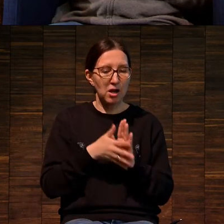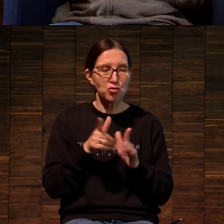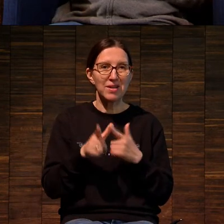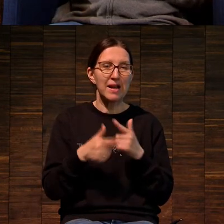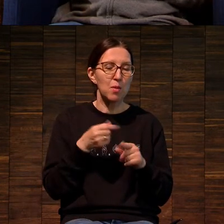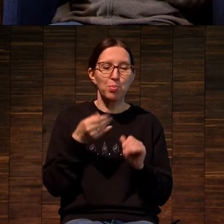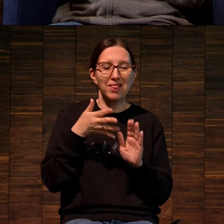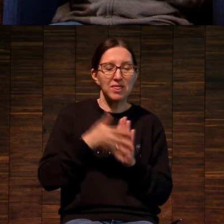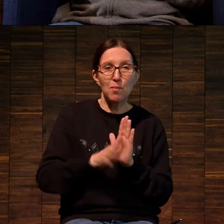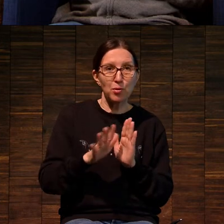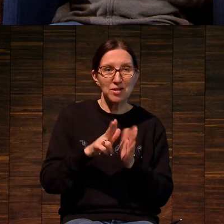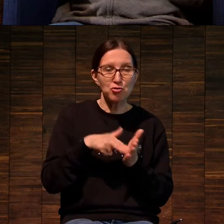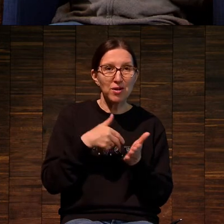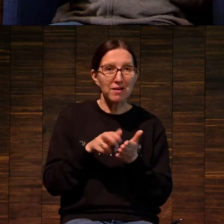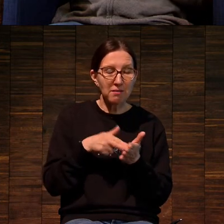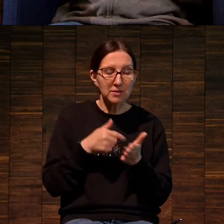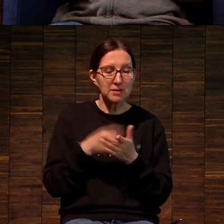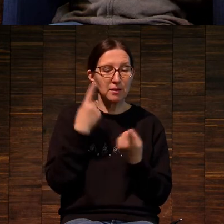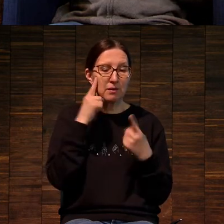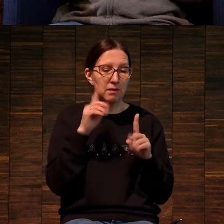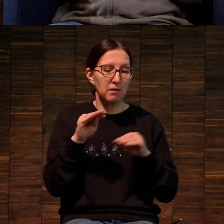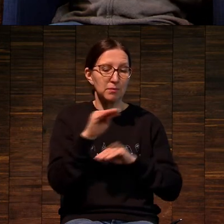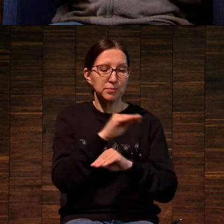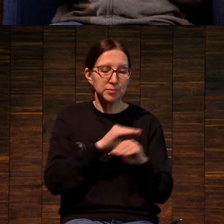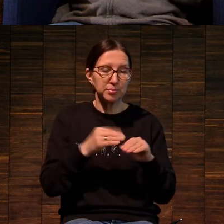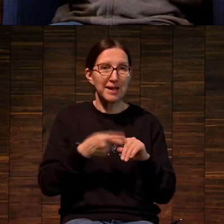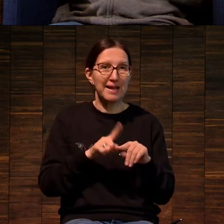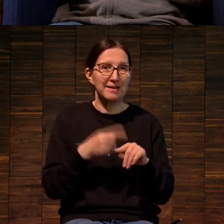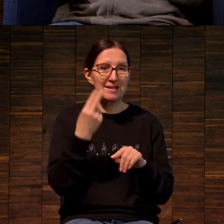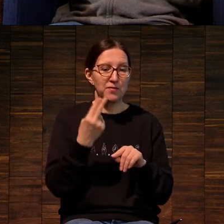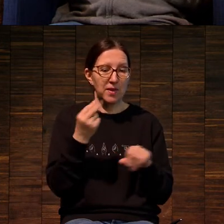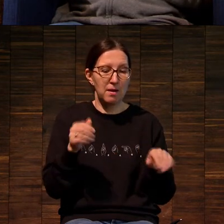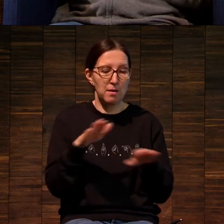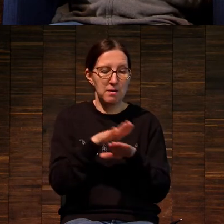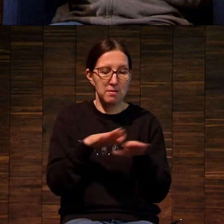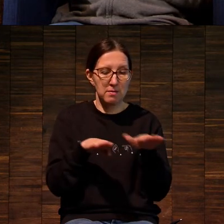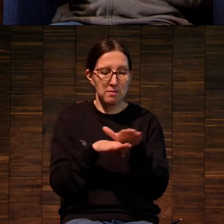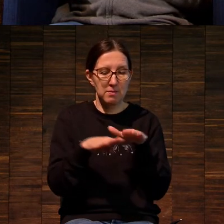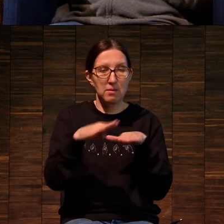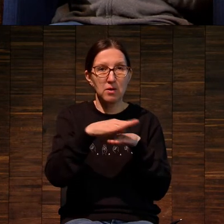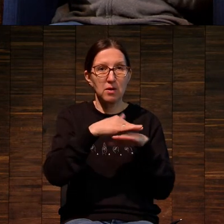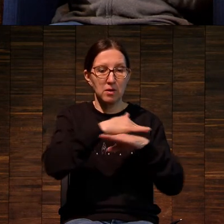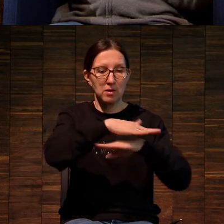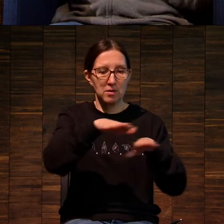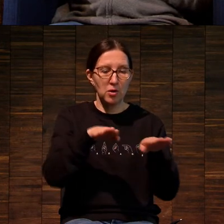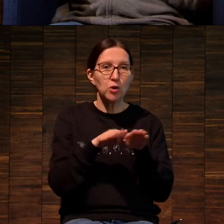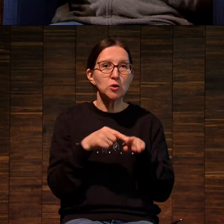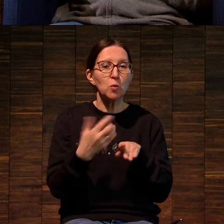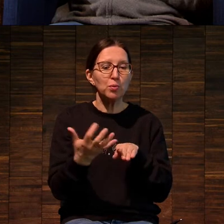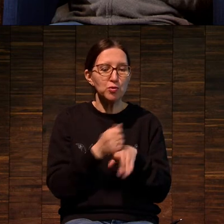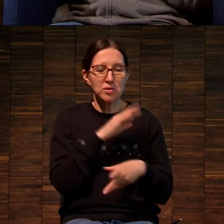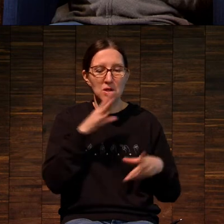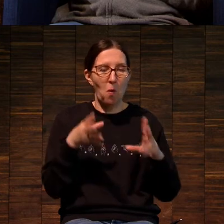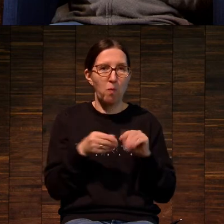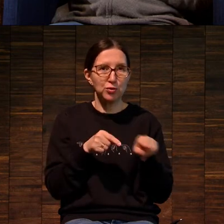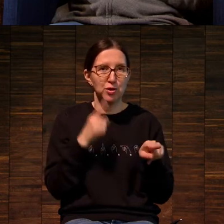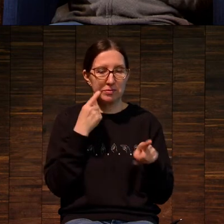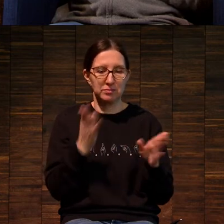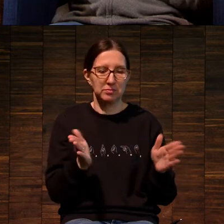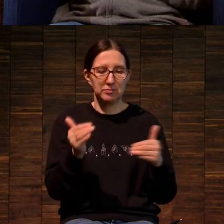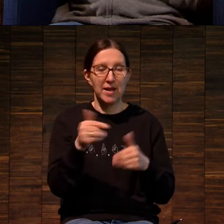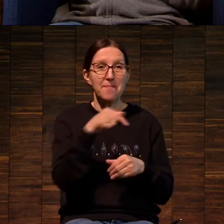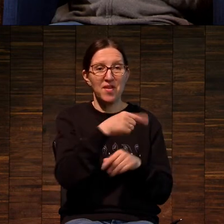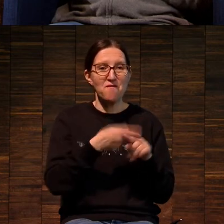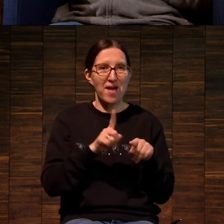либо непрозрачные краски, составить эти цвета в то, чтобы получилось общее изображение. В данном случае